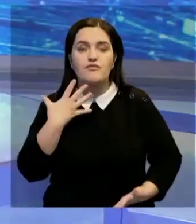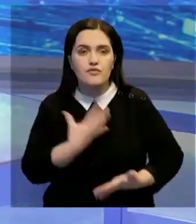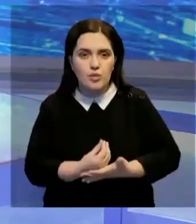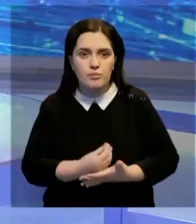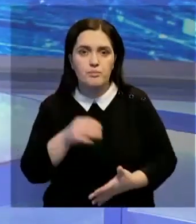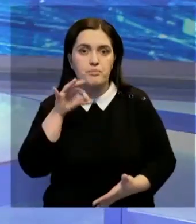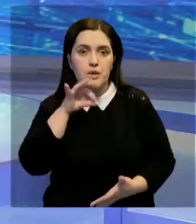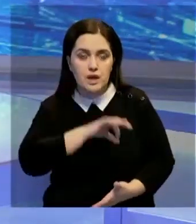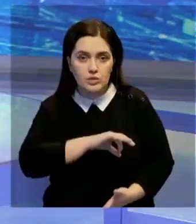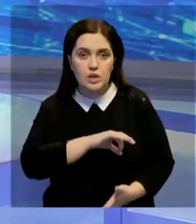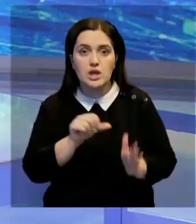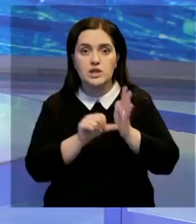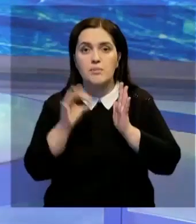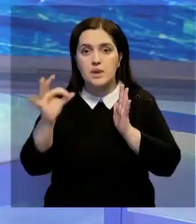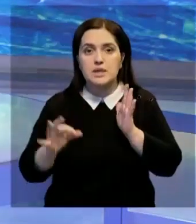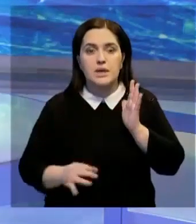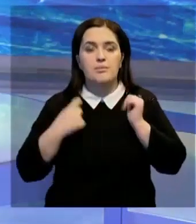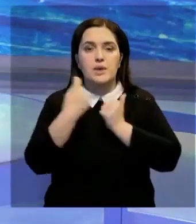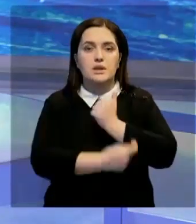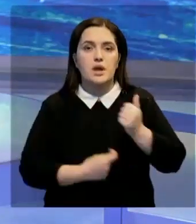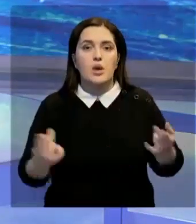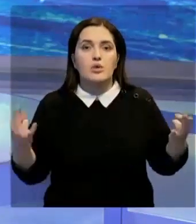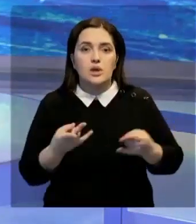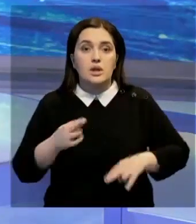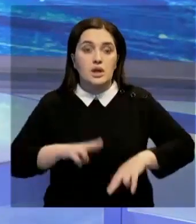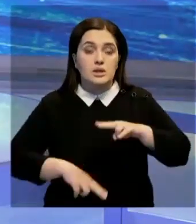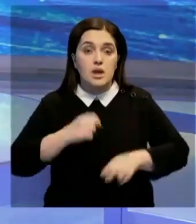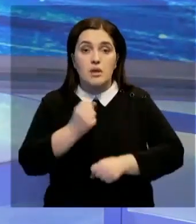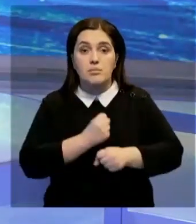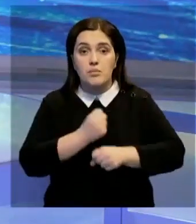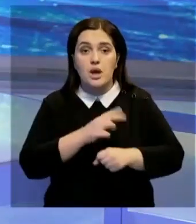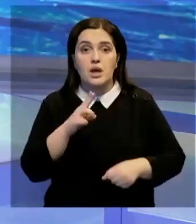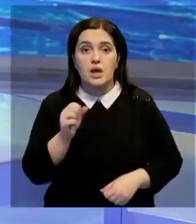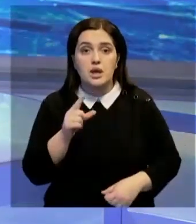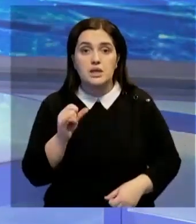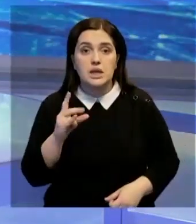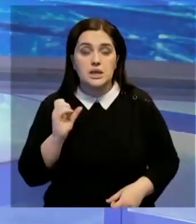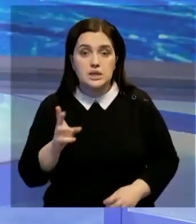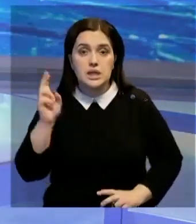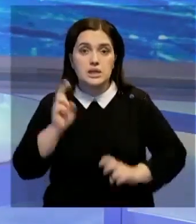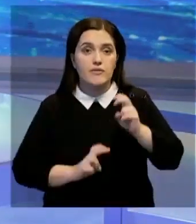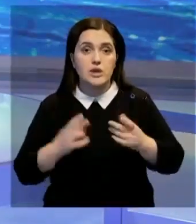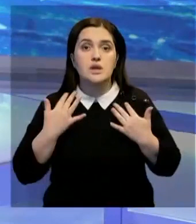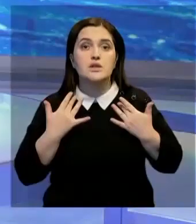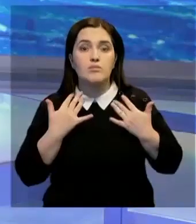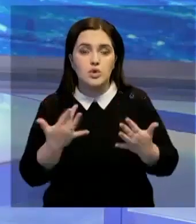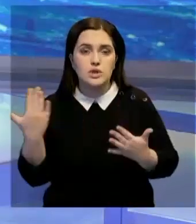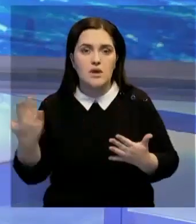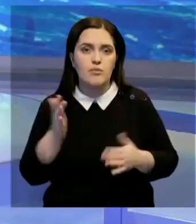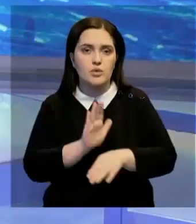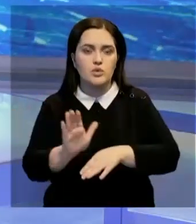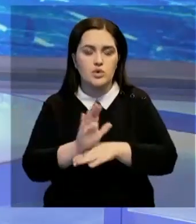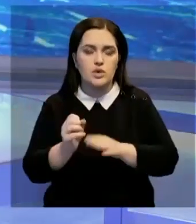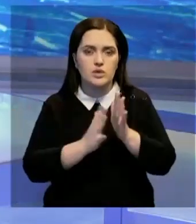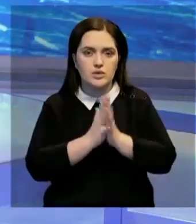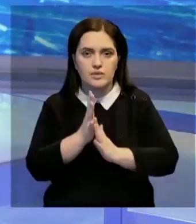собственного продукта. Около 60% инертных материалов, необходимых для строительства, производит Казалинский завод. И спрос на его